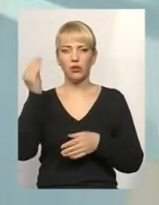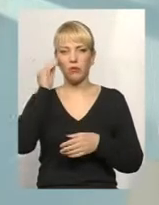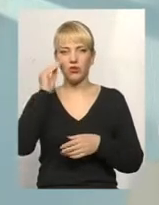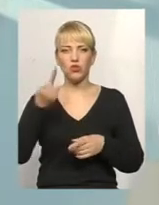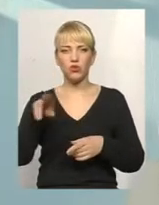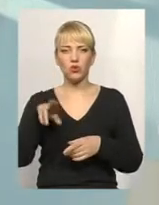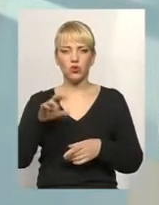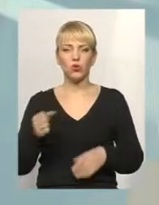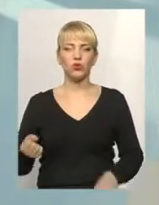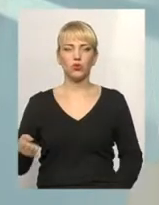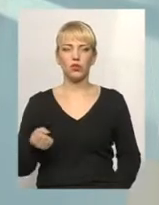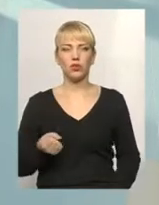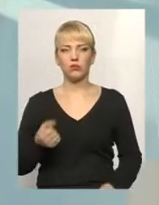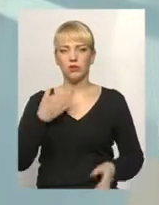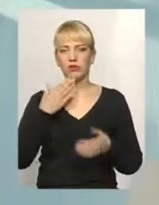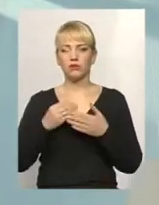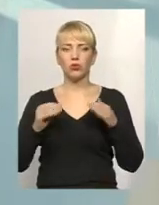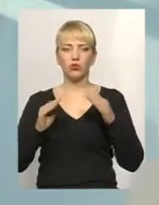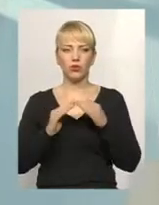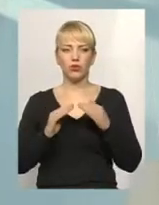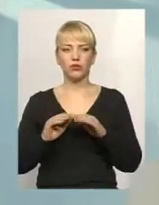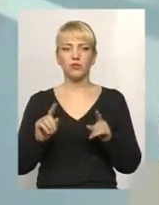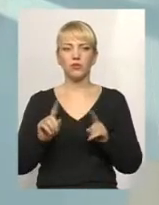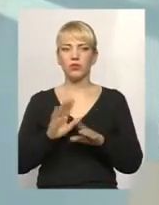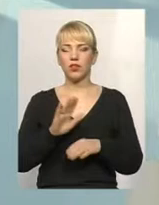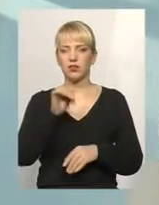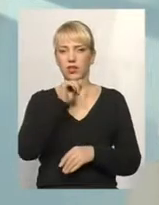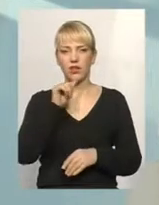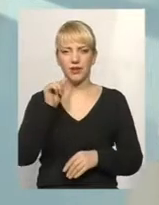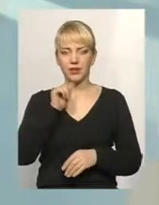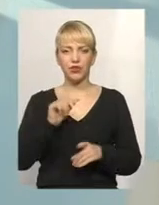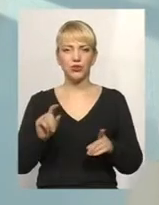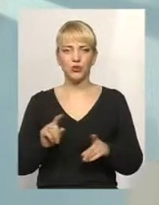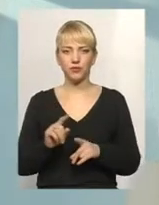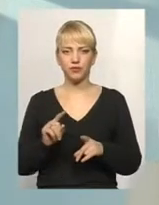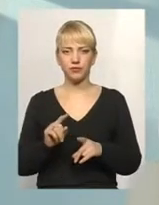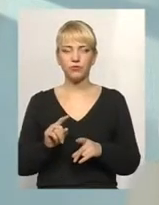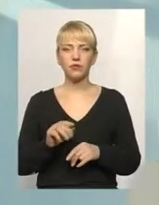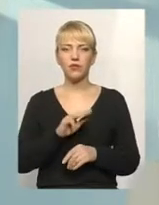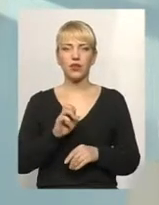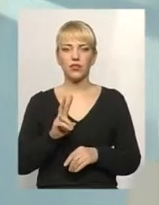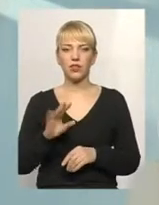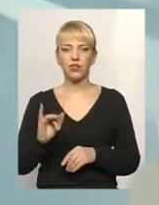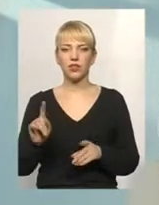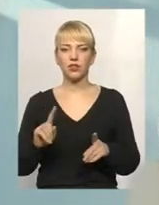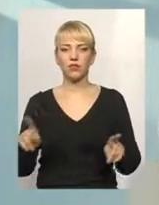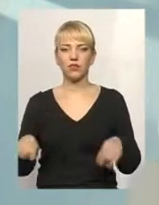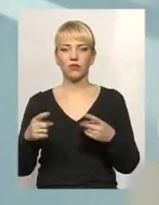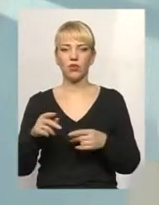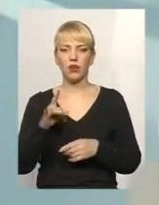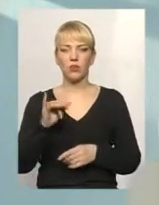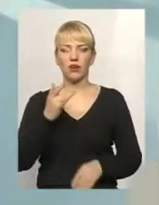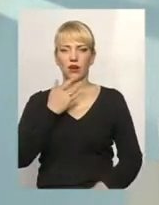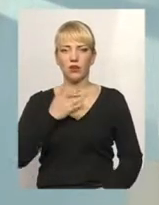утримання свого будинку. Тому що не секрет, що жеки, які утворювалися при